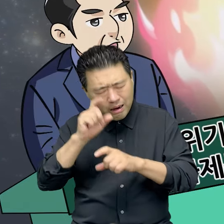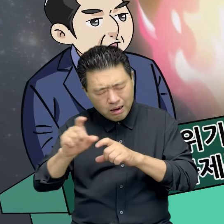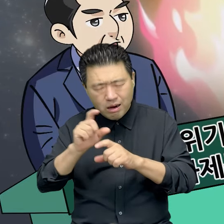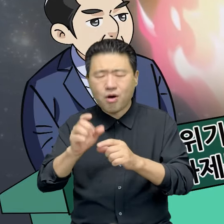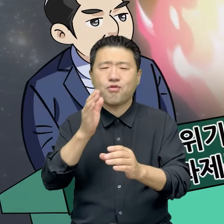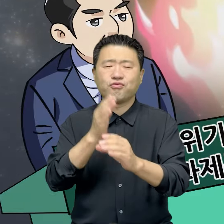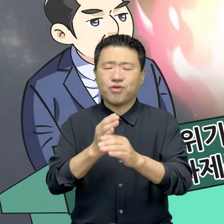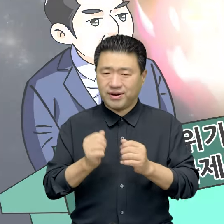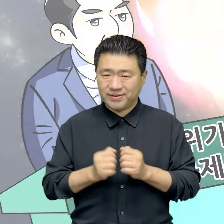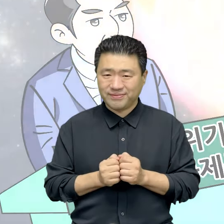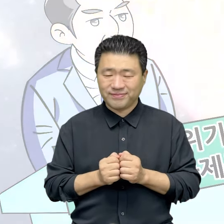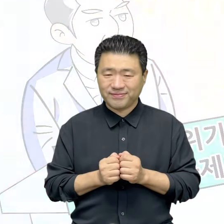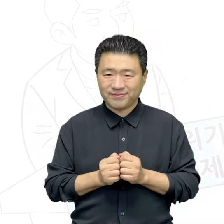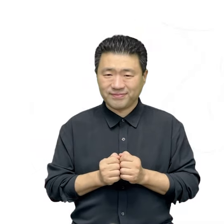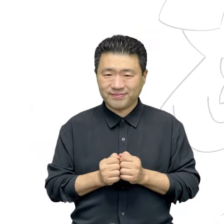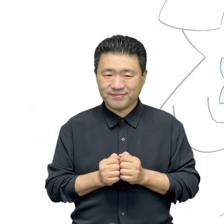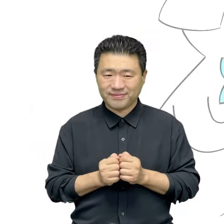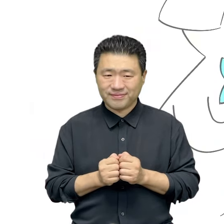있어요.